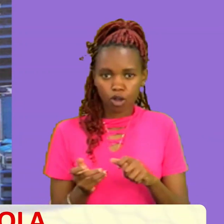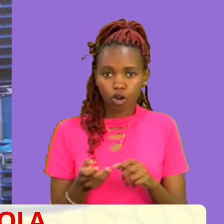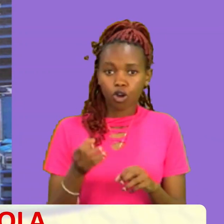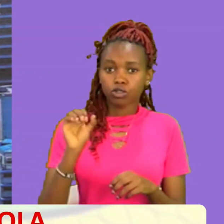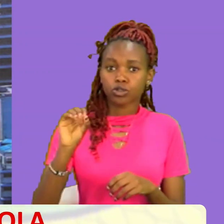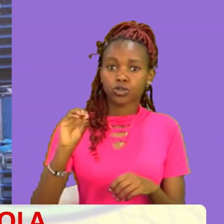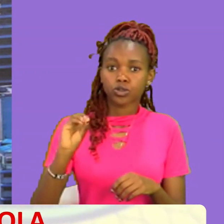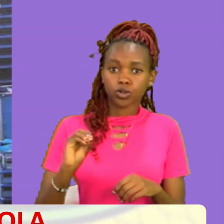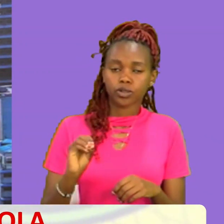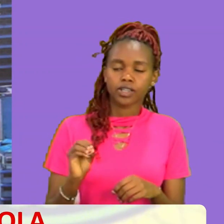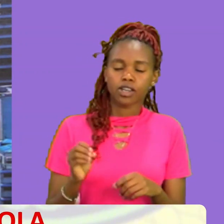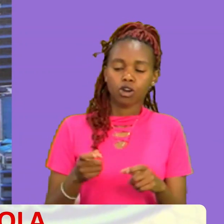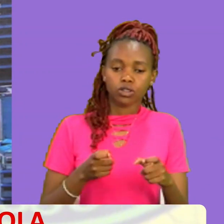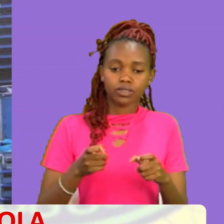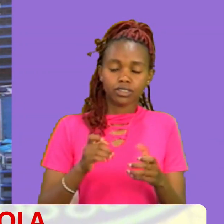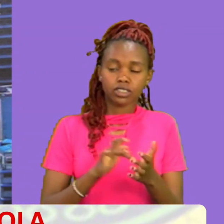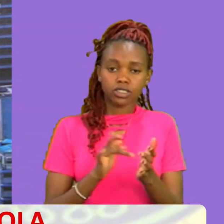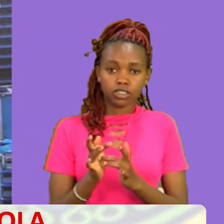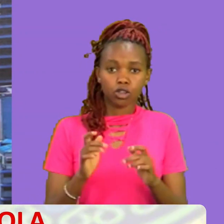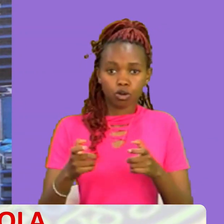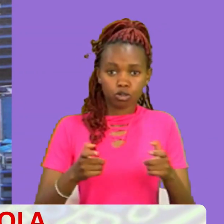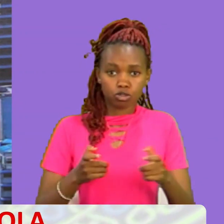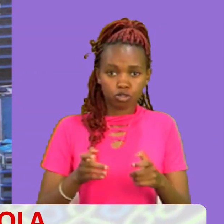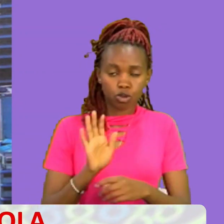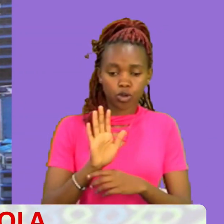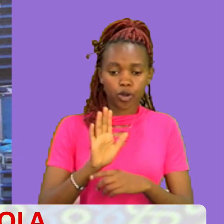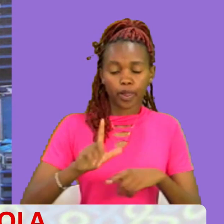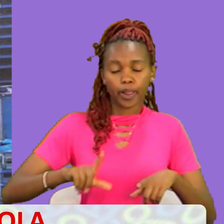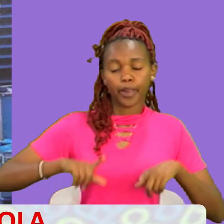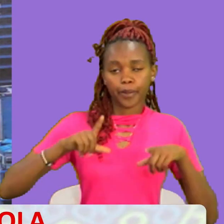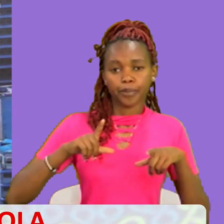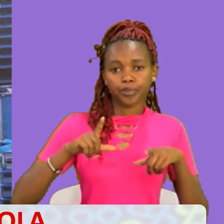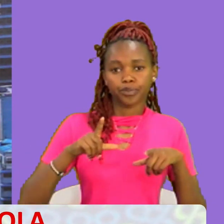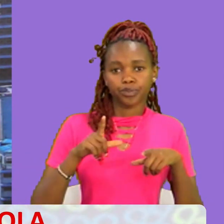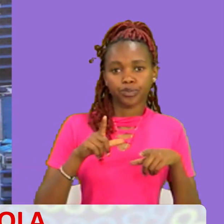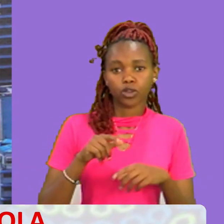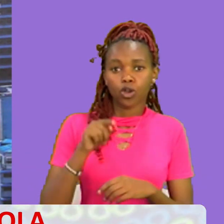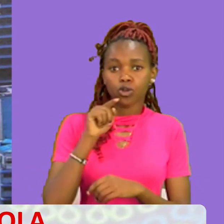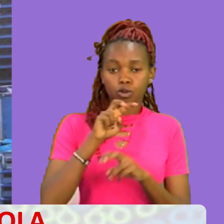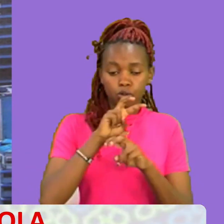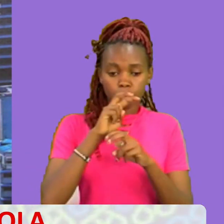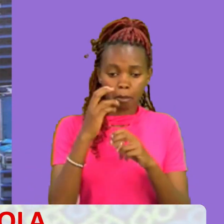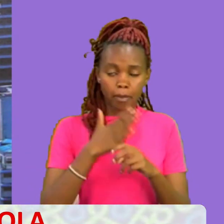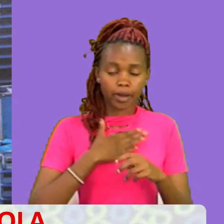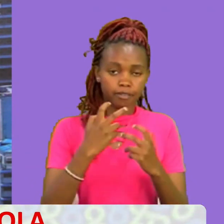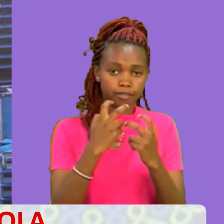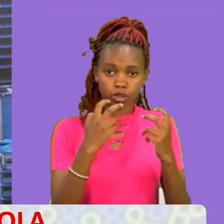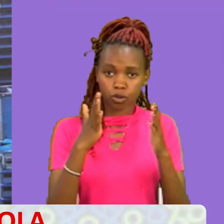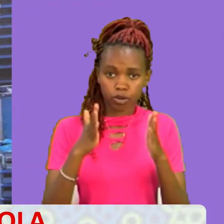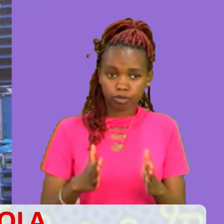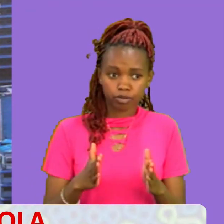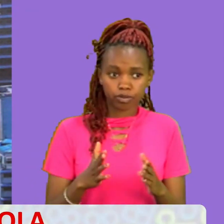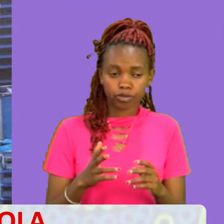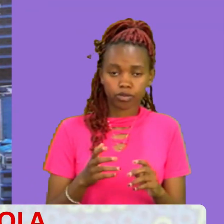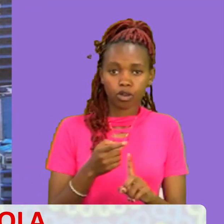akata wale maisha yako Ili roo mtakatifu akashuke na na maisha yako Basi Weo mtazamaji unanitazama pale nyumbani Weo ambayo